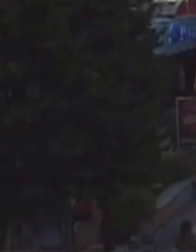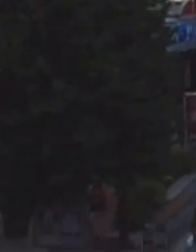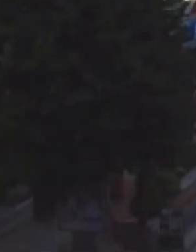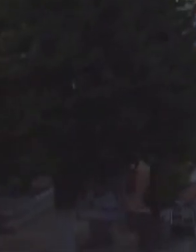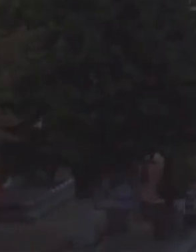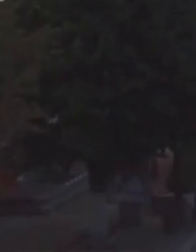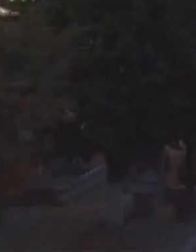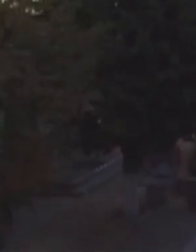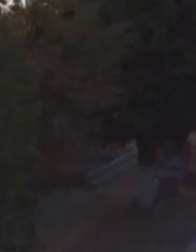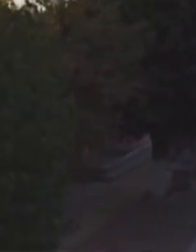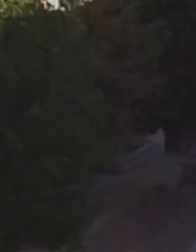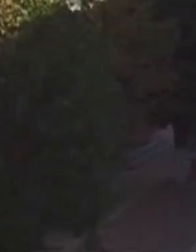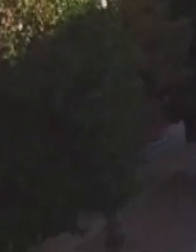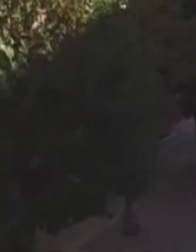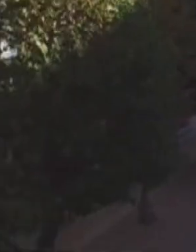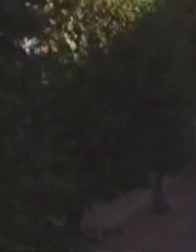побачення.